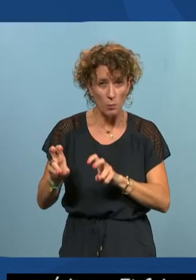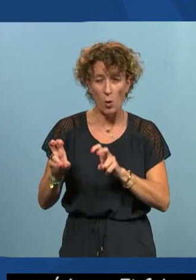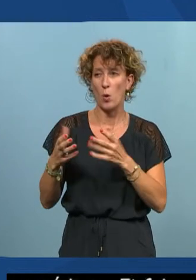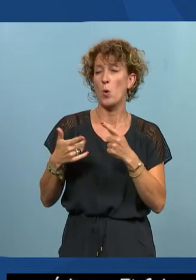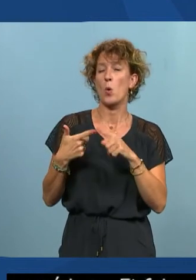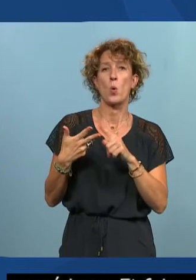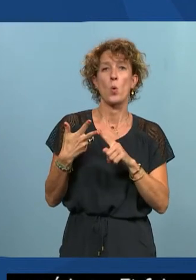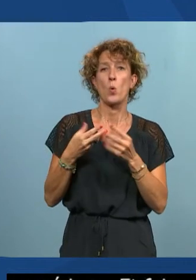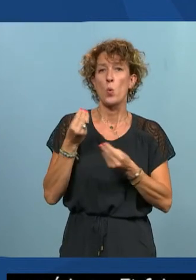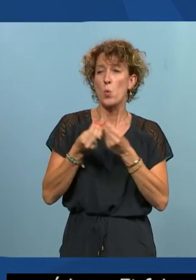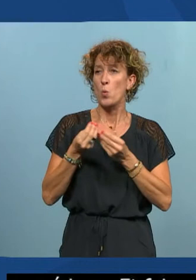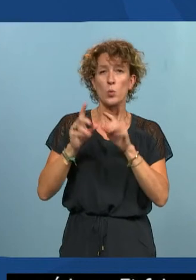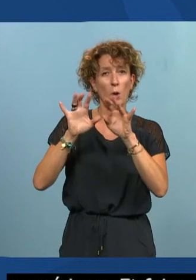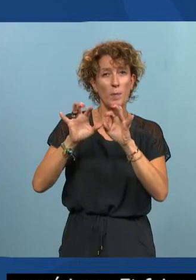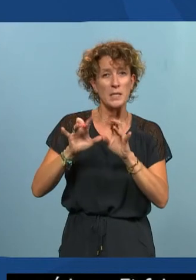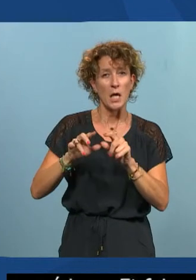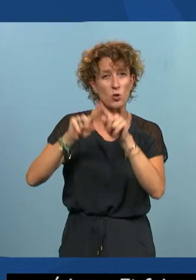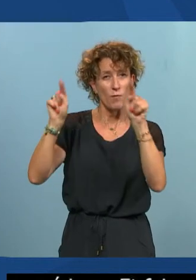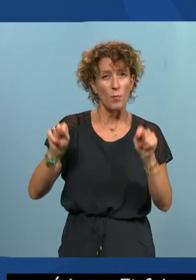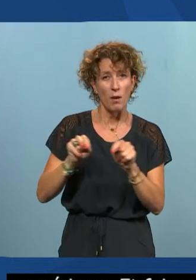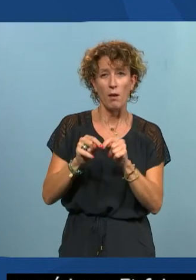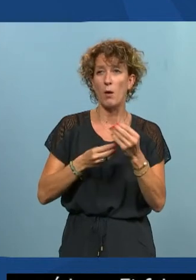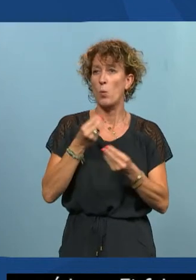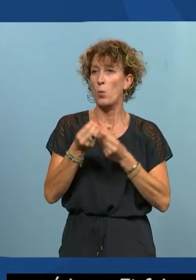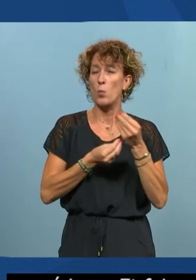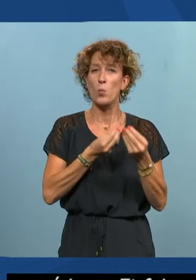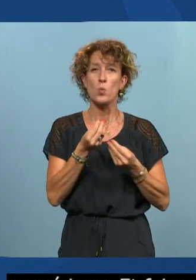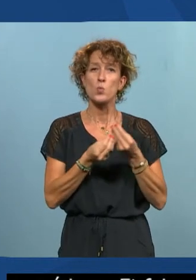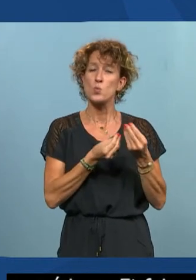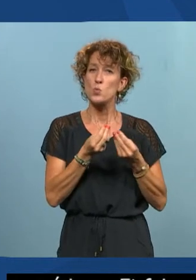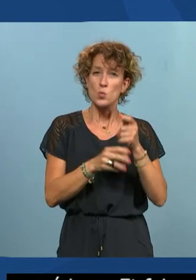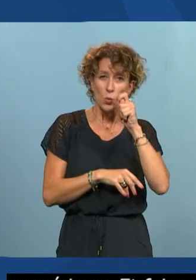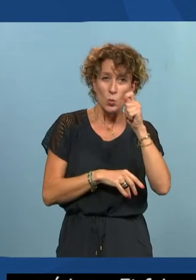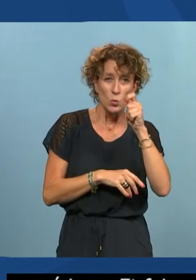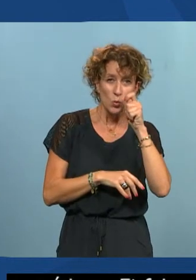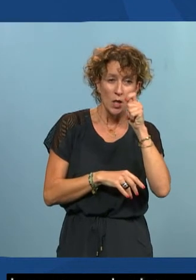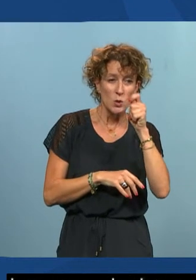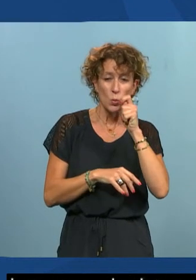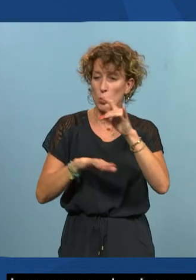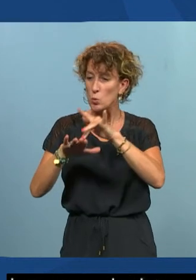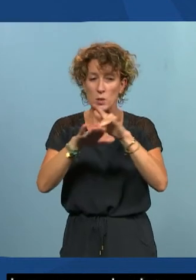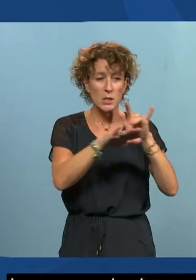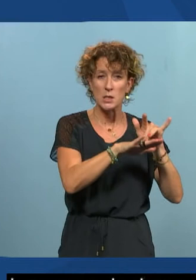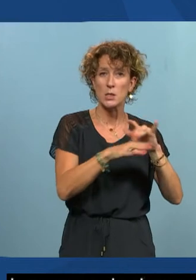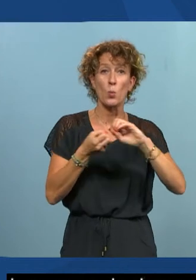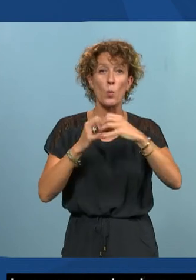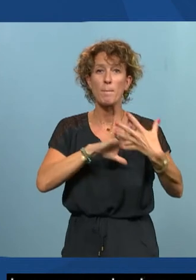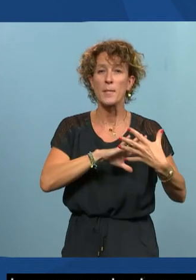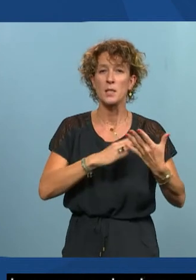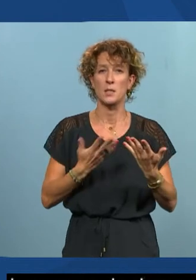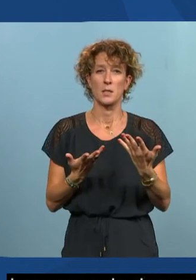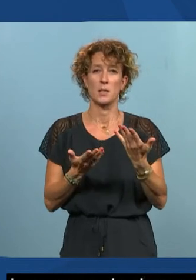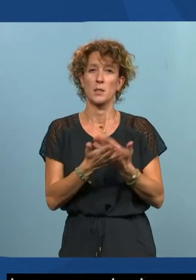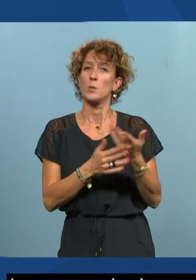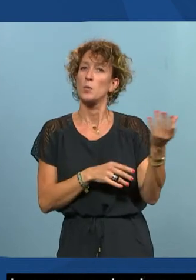de remplissage de formulaires éventuellement aussi de consultations de différents sites web puisque comme le disait